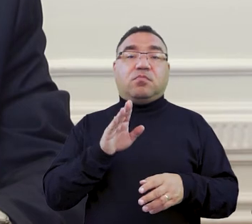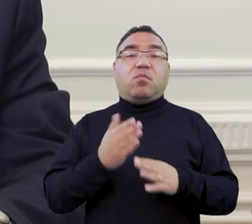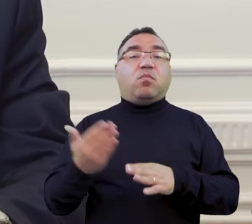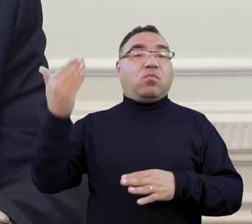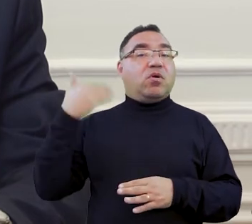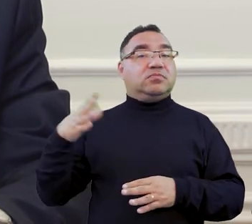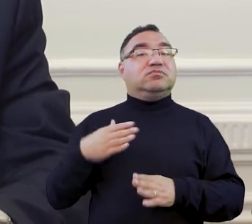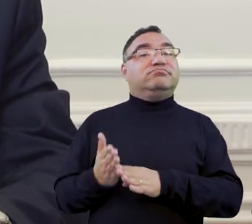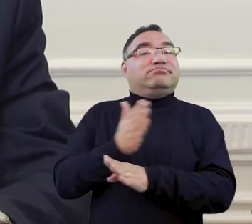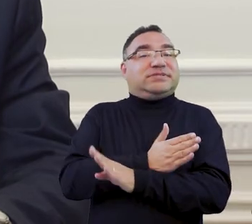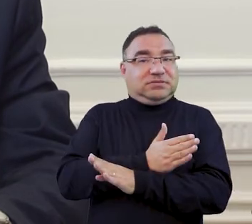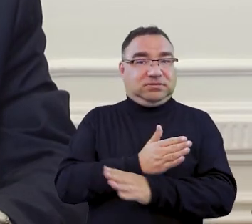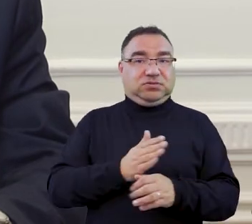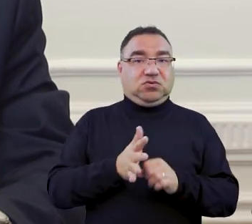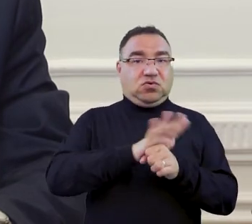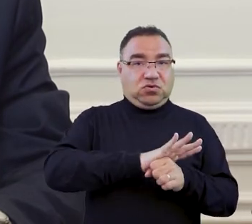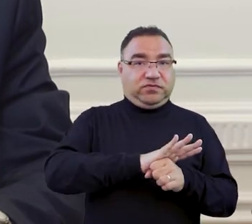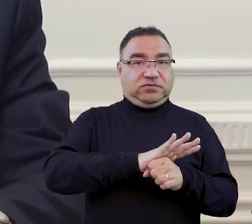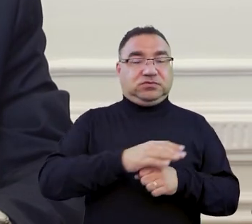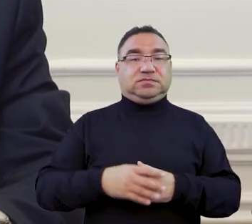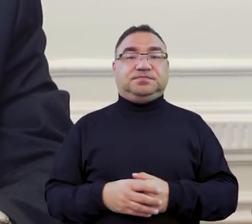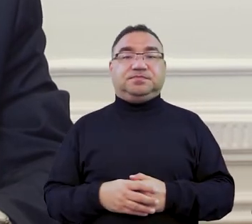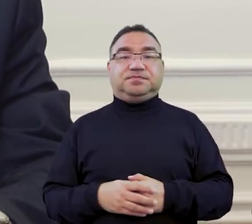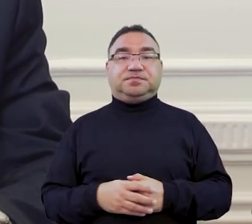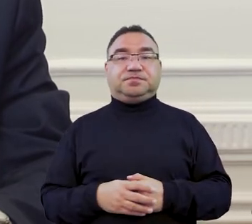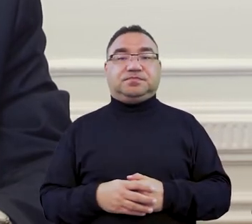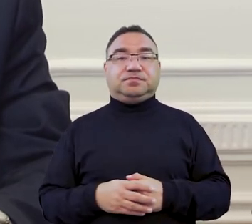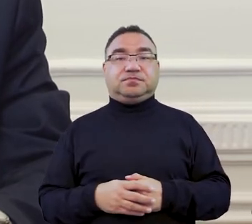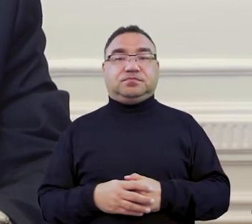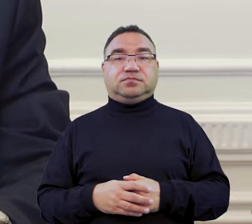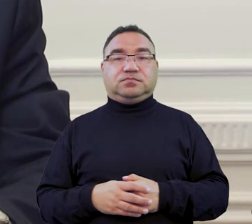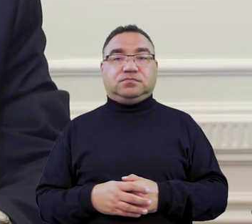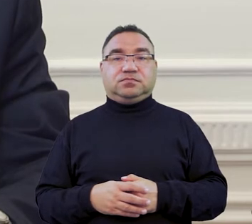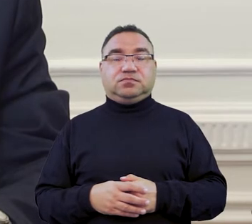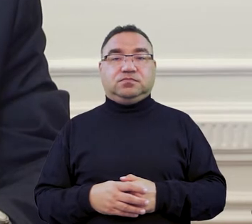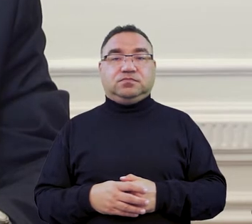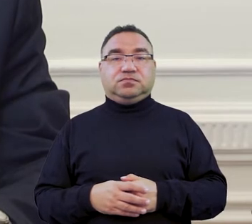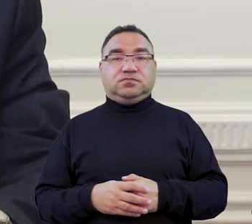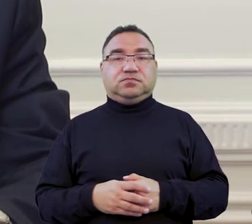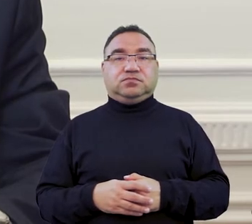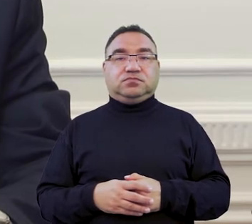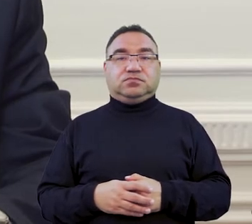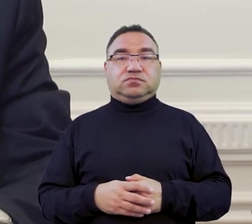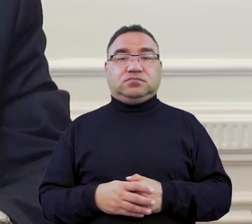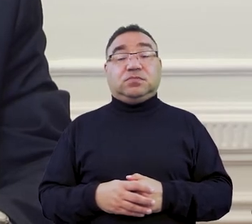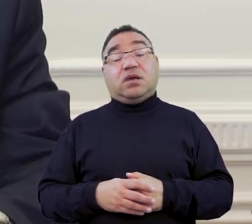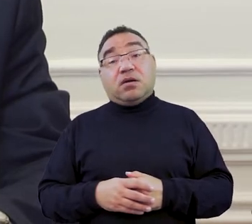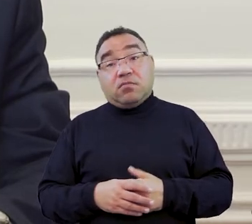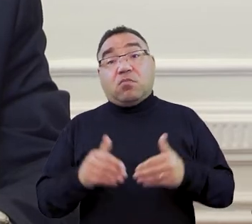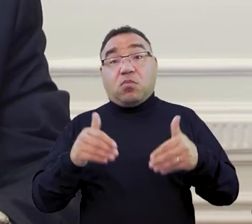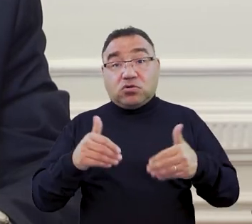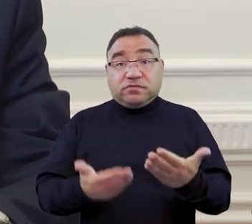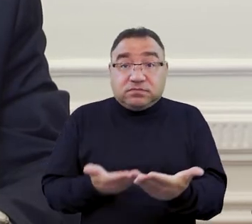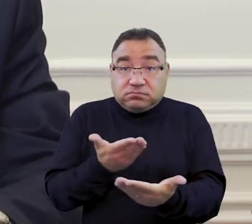formach dotychczasowych sprzed pandemii, ale oczywiście jest cały czas możliwość